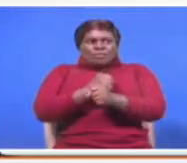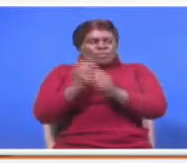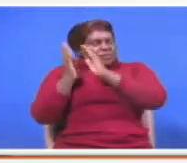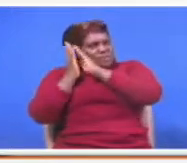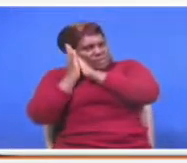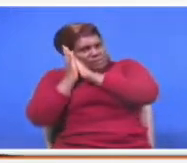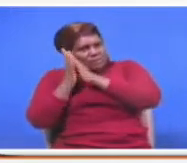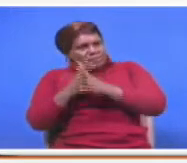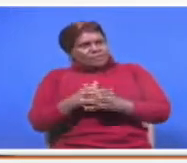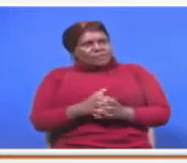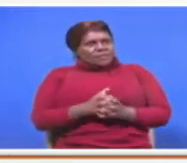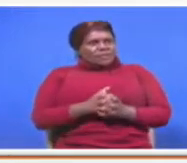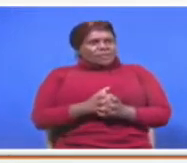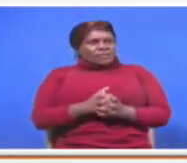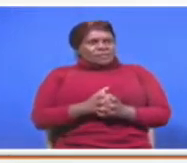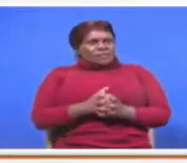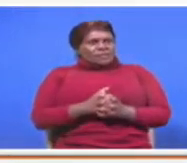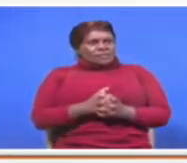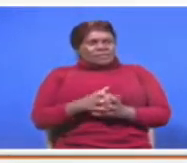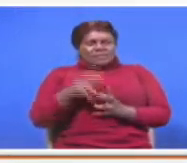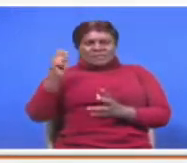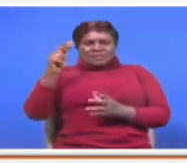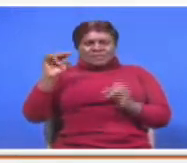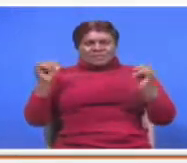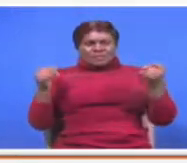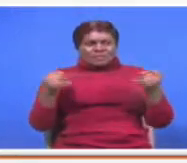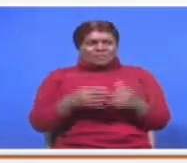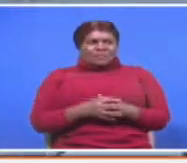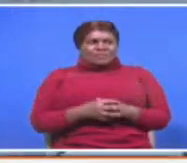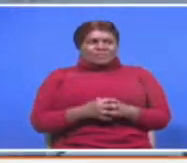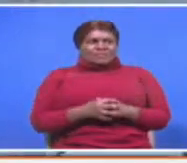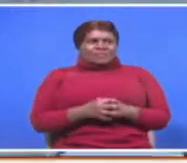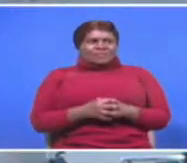Gloria Milimu, KTN News